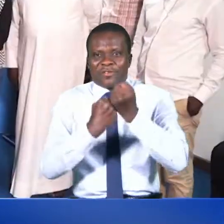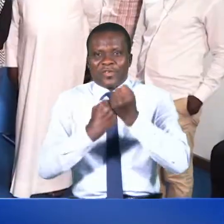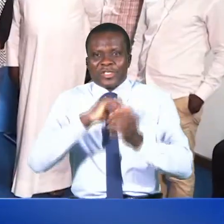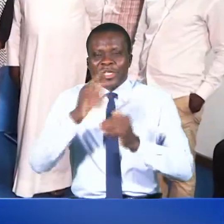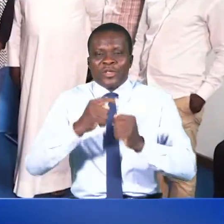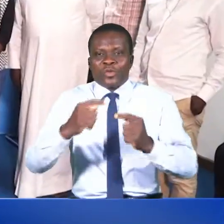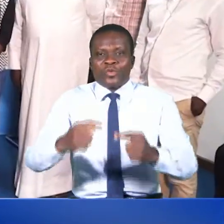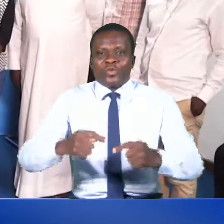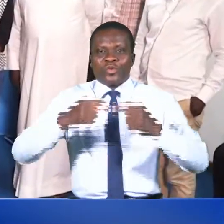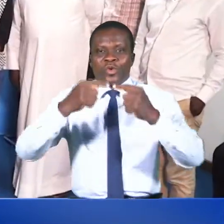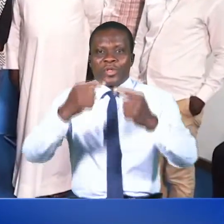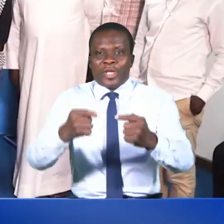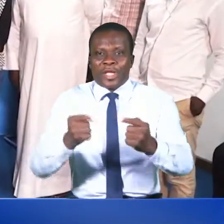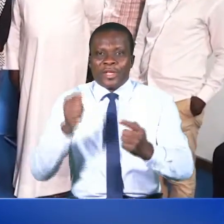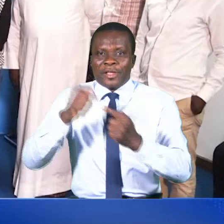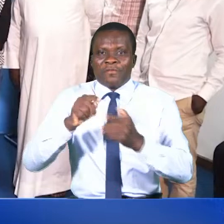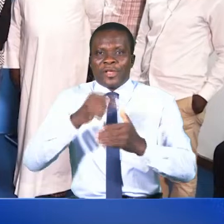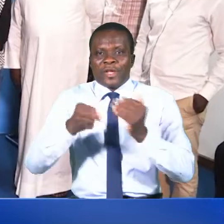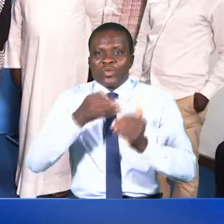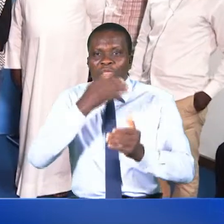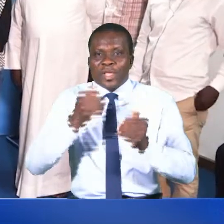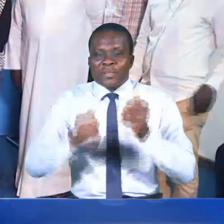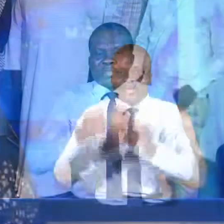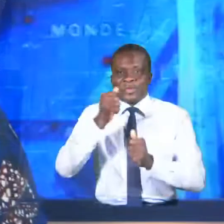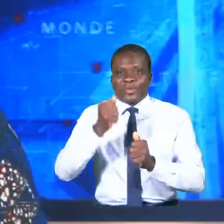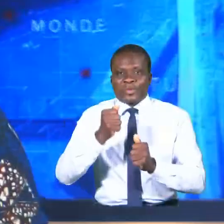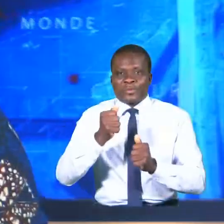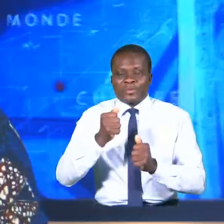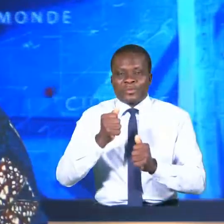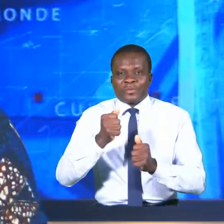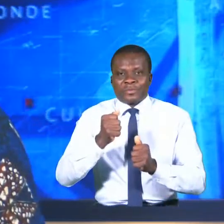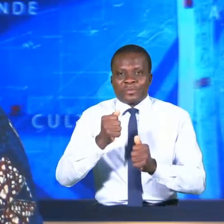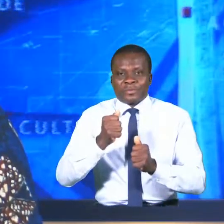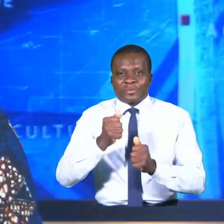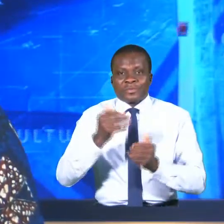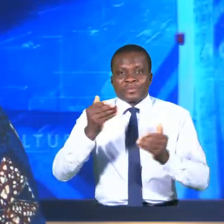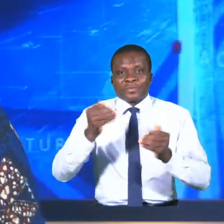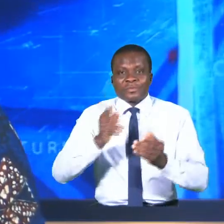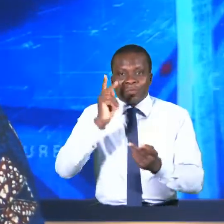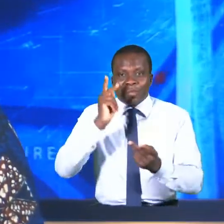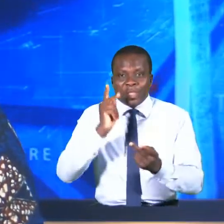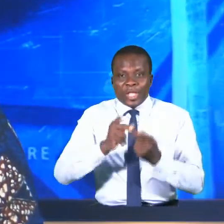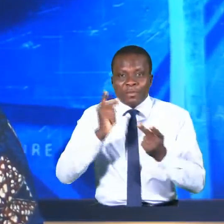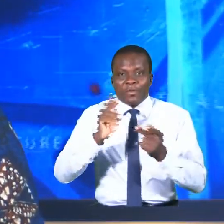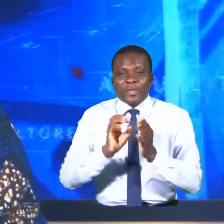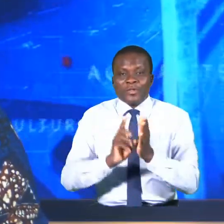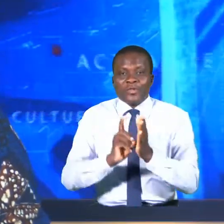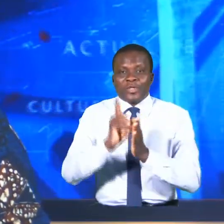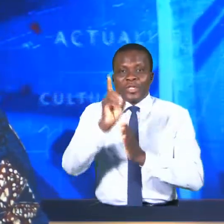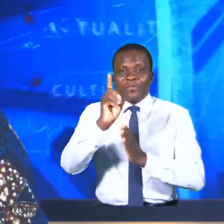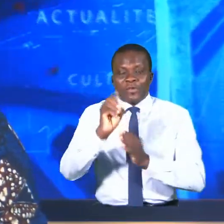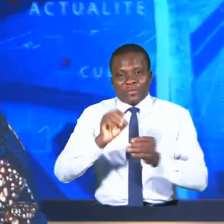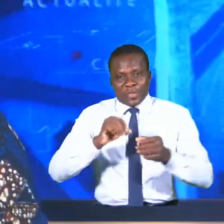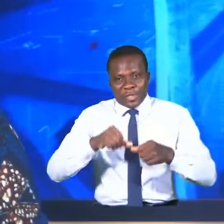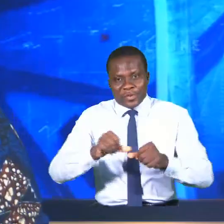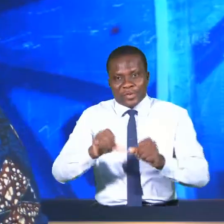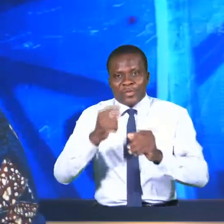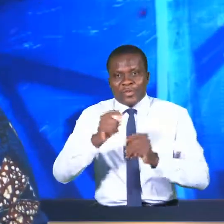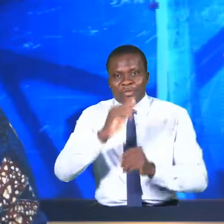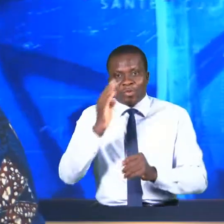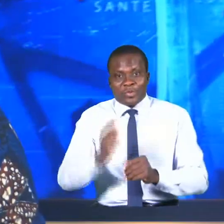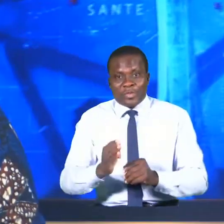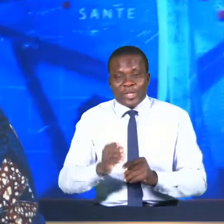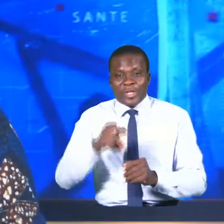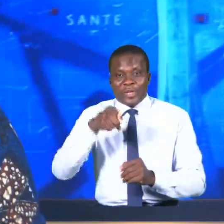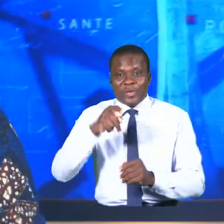aller vers des résultats meilleurs. Les performances de développement s'enchaînent pour le Bénin. Le pays